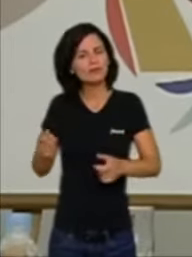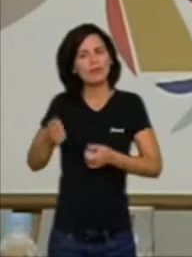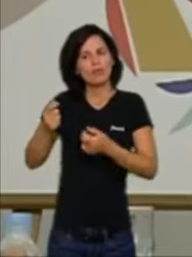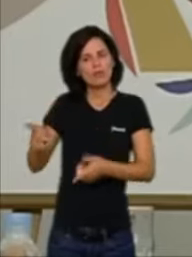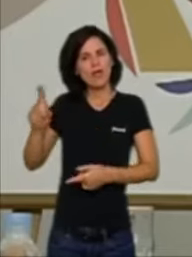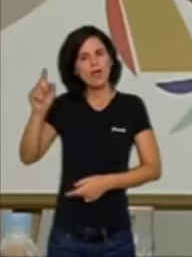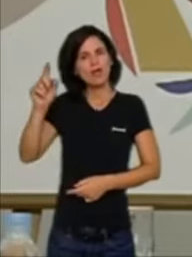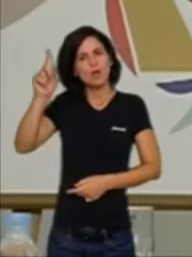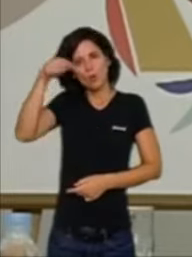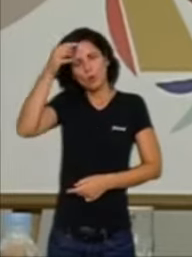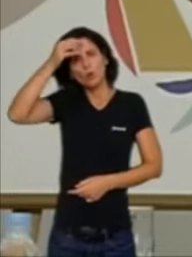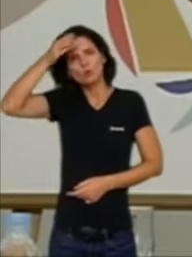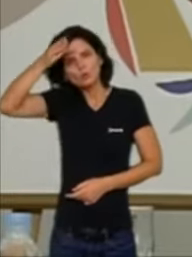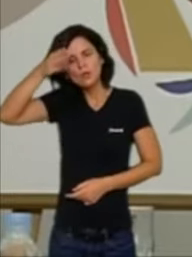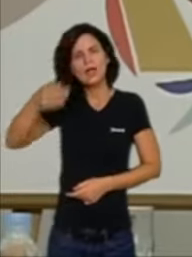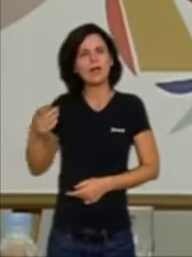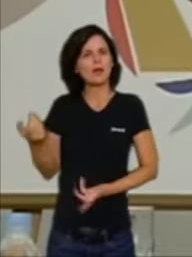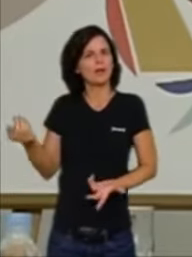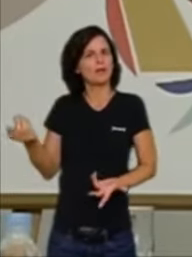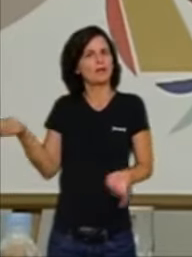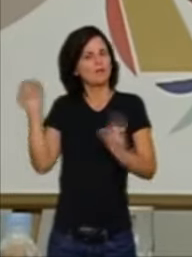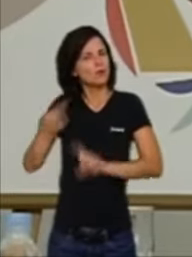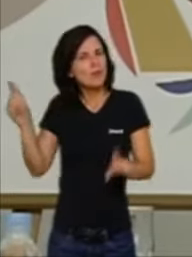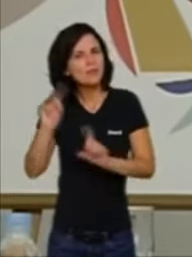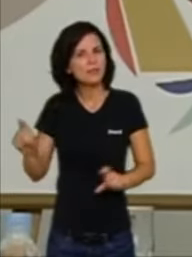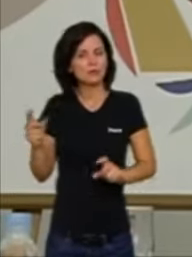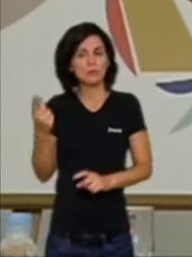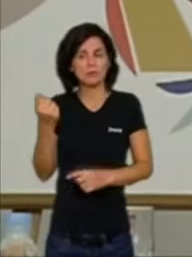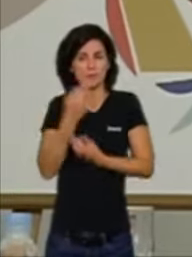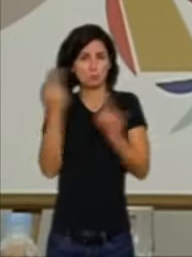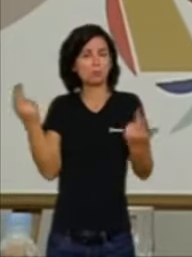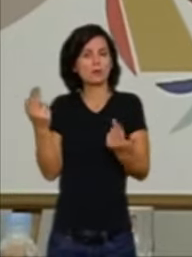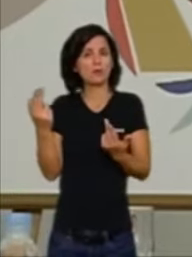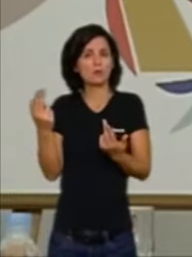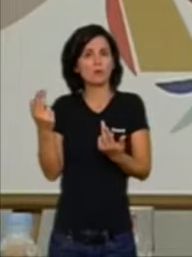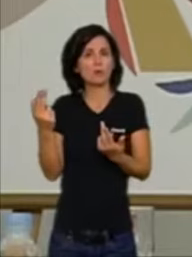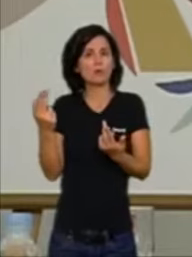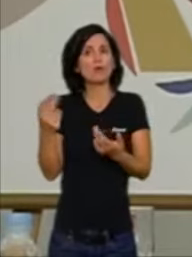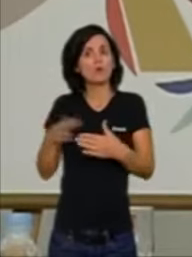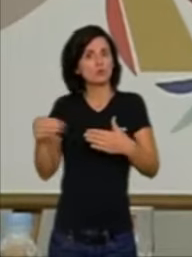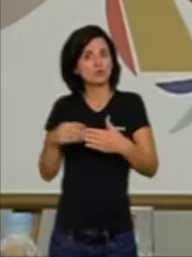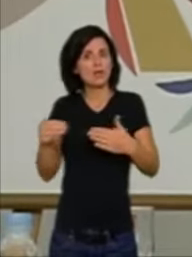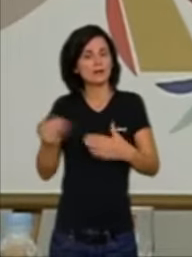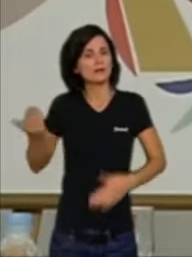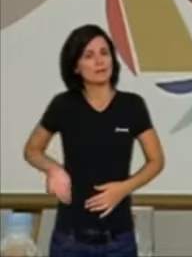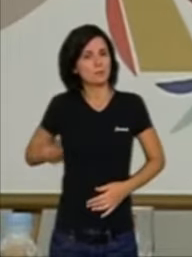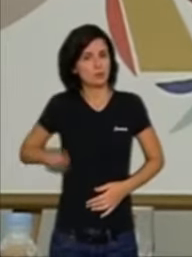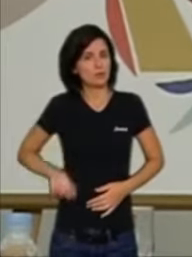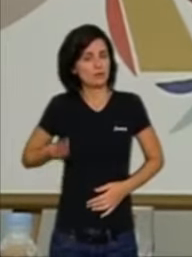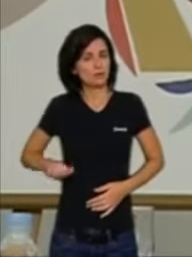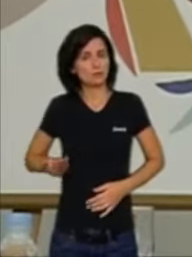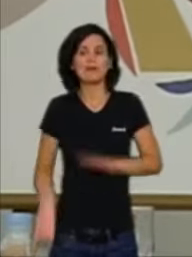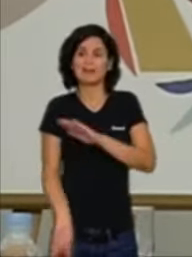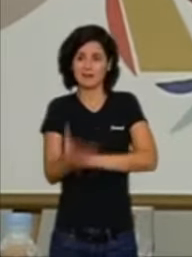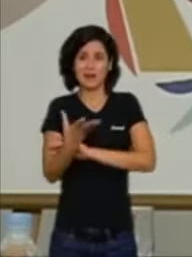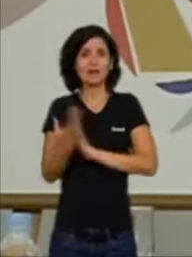persones i invertir diners públics en generar cultura